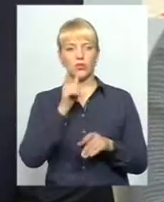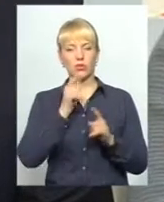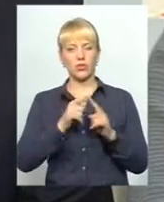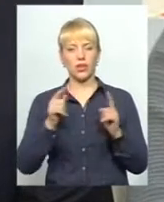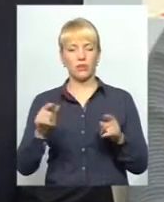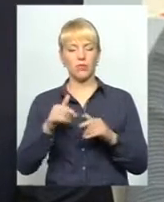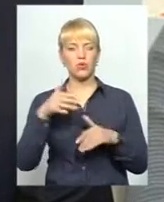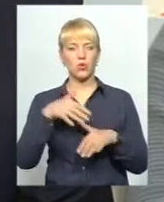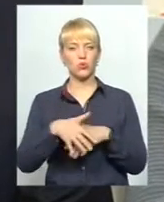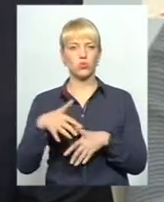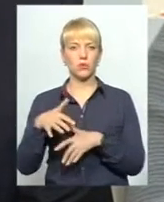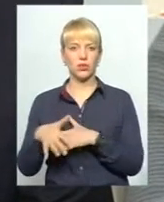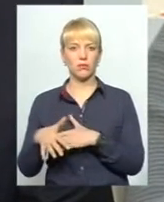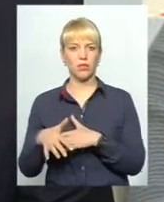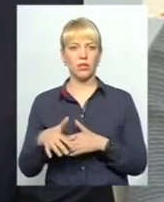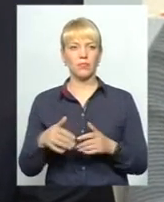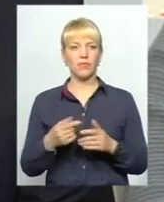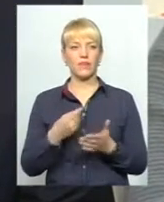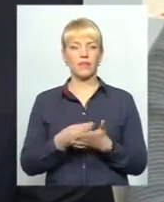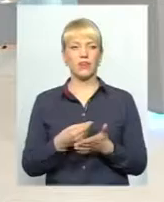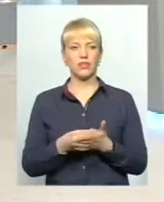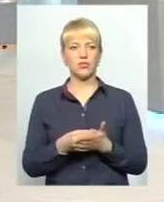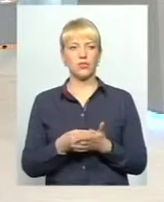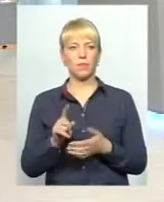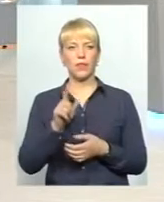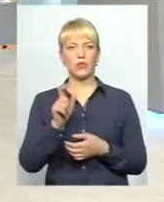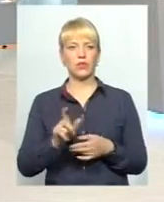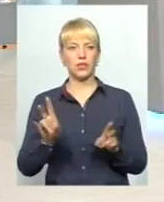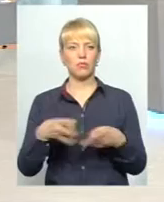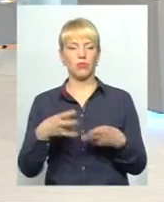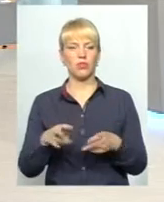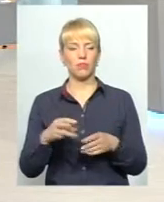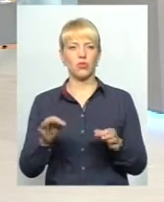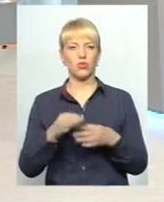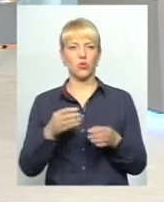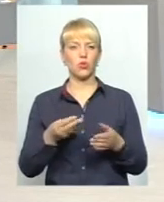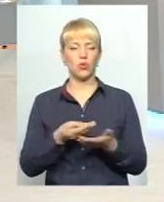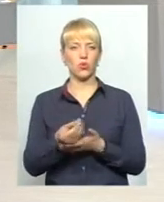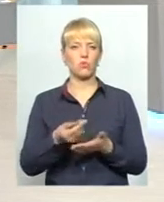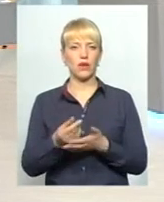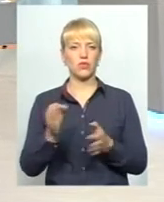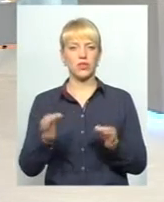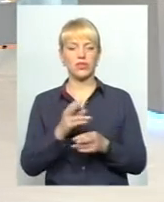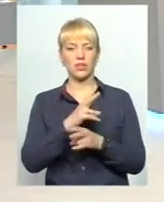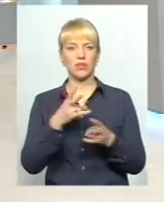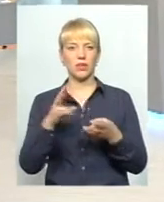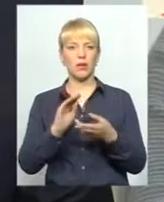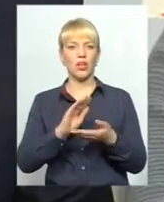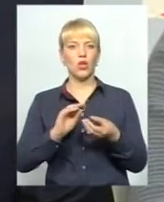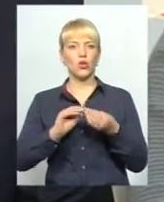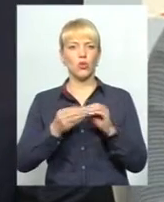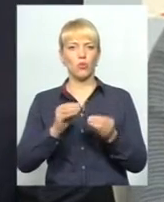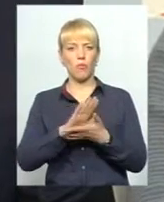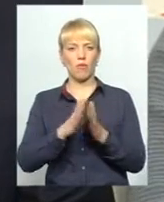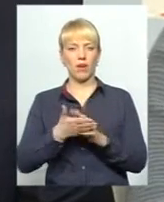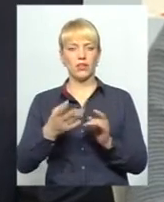з абсолютно зрозумілими навіть вартістю, так, що людині не потрібно нічого доплачувати, не потрібно з ким домовлятись, потрібно лише прийти